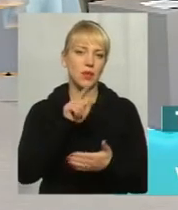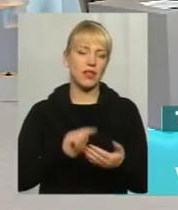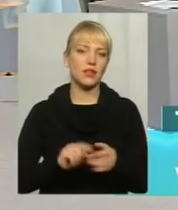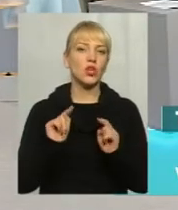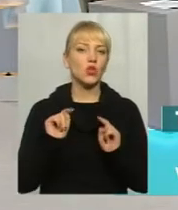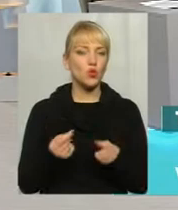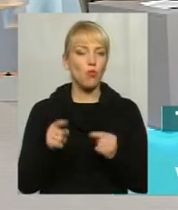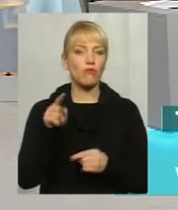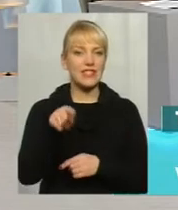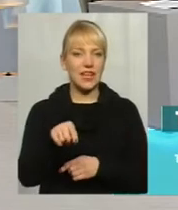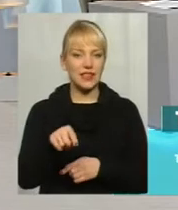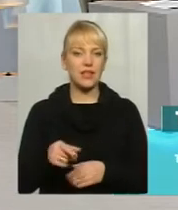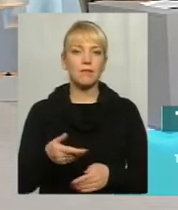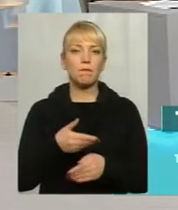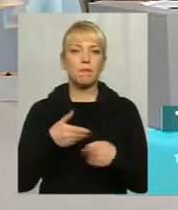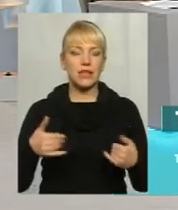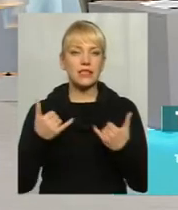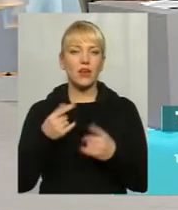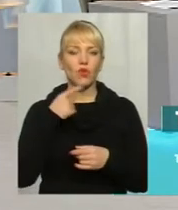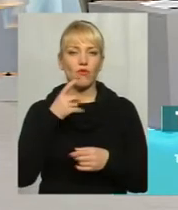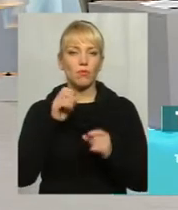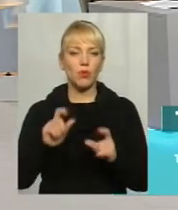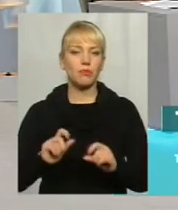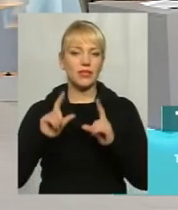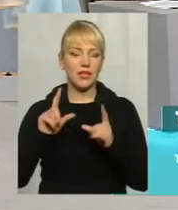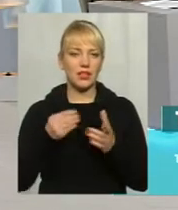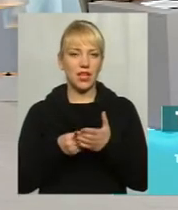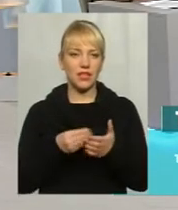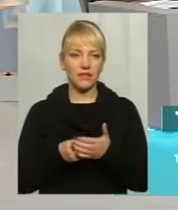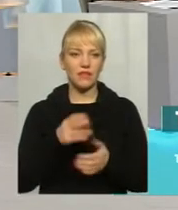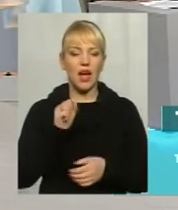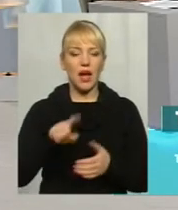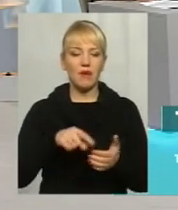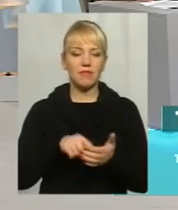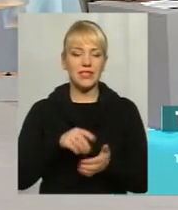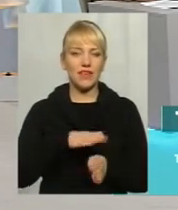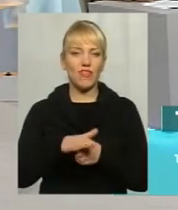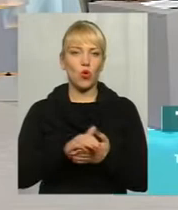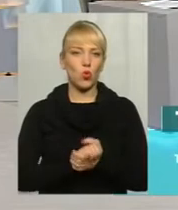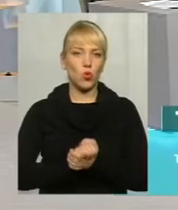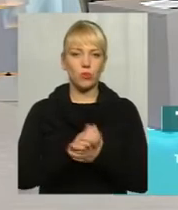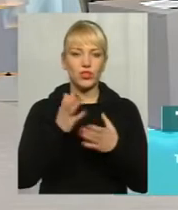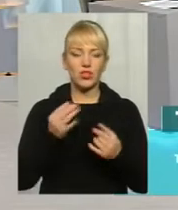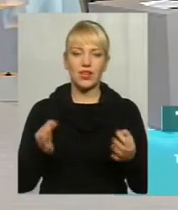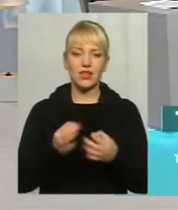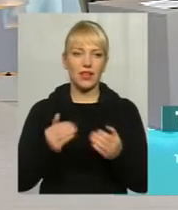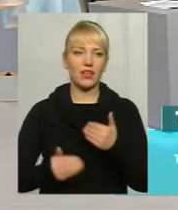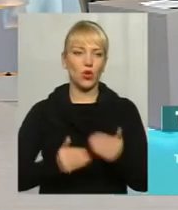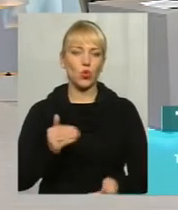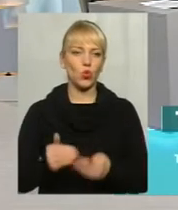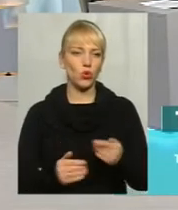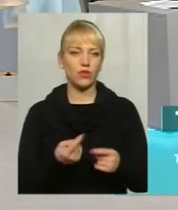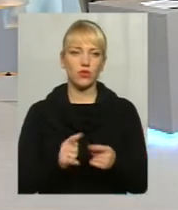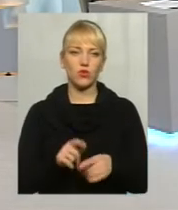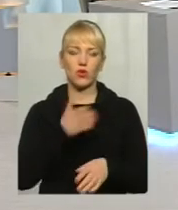все ж таки ми зараз говоримо про підняття тарифів, але міський виконком ще ніяких кроків до цього не